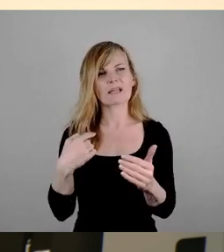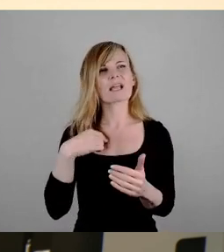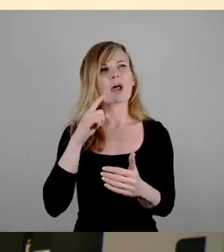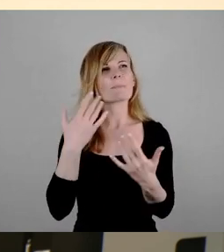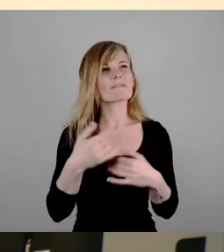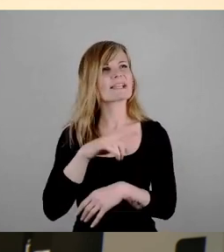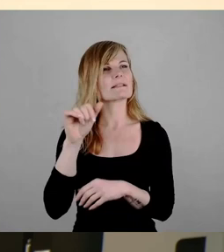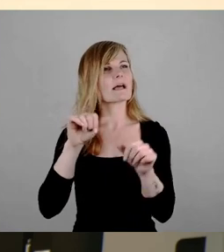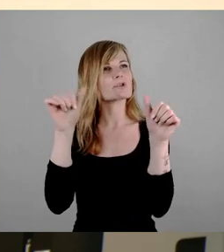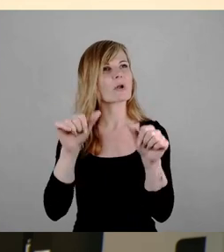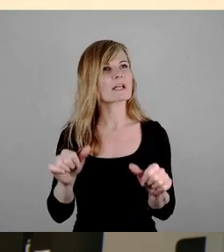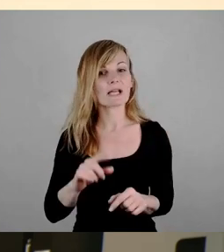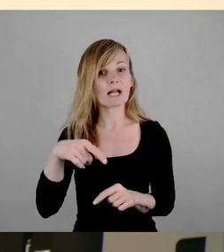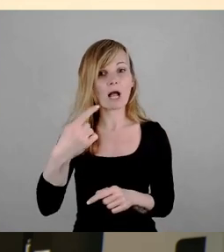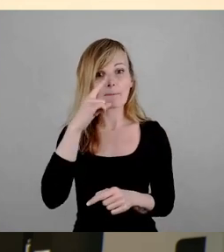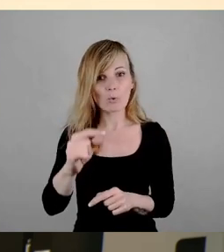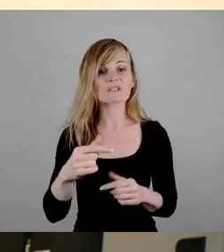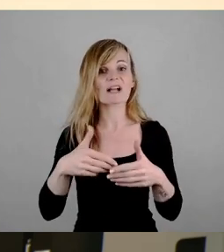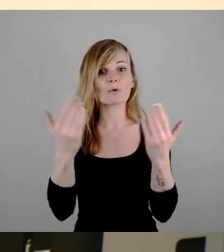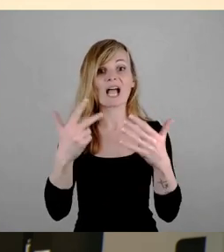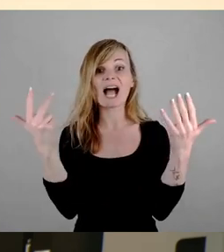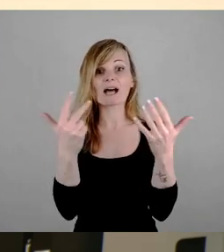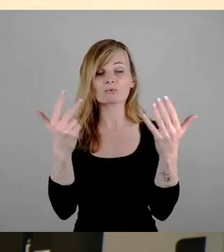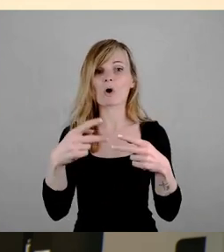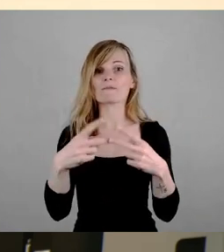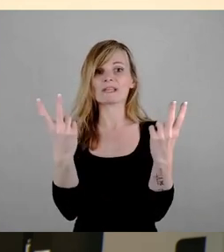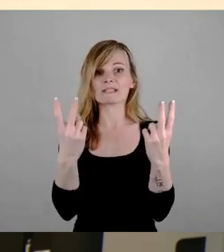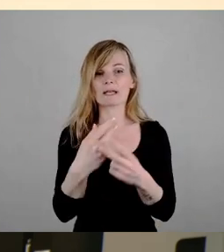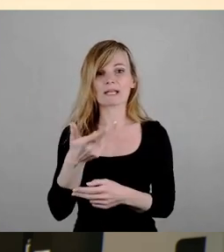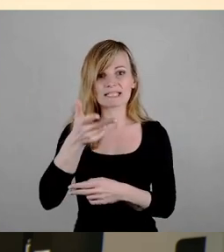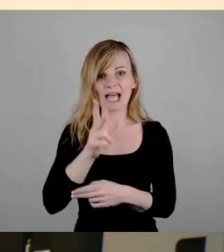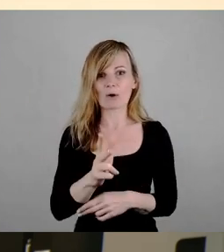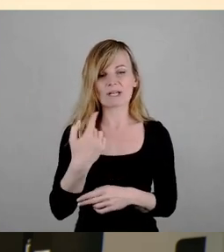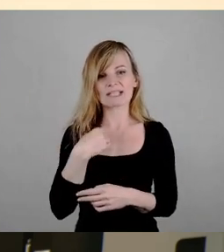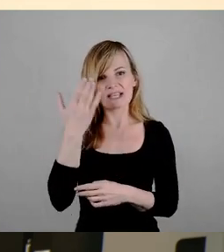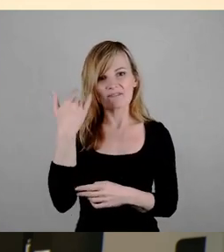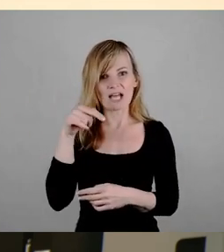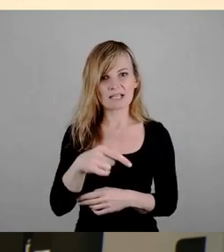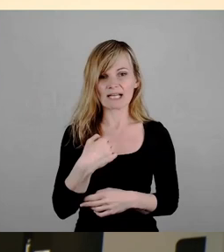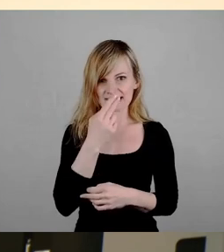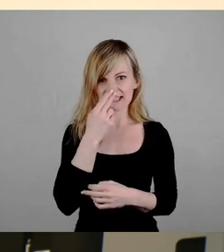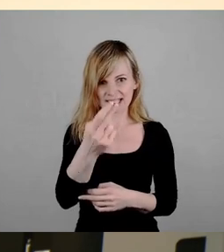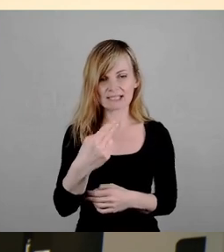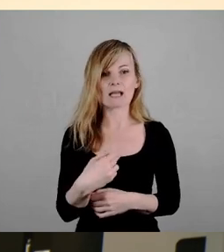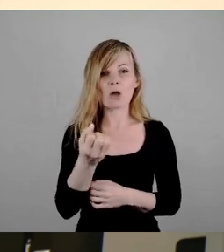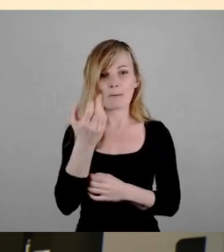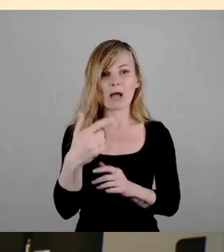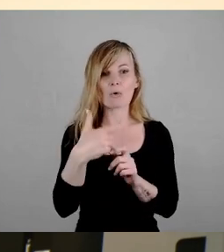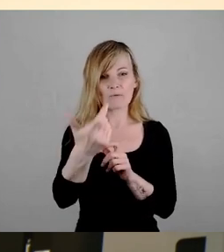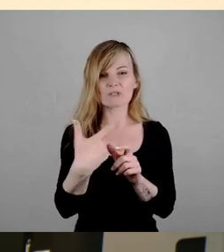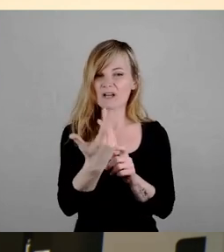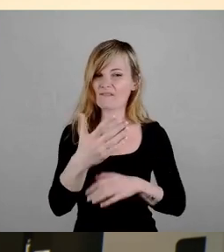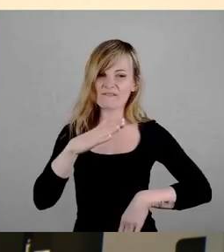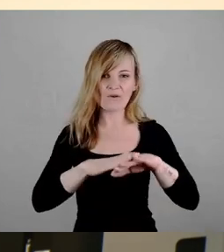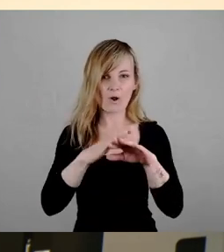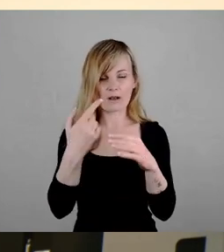Montagfrüh um 8 Uhr, die offizielle Zahl ist 300, aber ich war da, ich habe es gesehen, ein ganzes blaues Wunder war voll. Ich würde